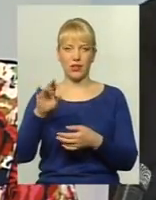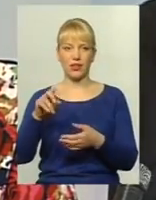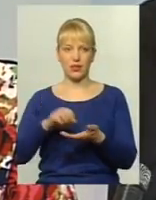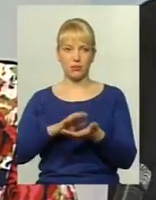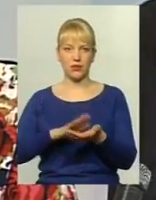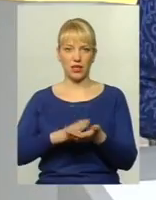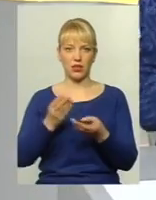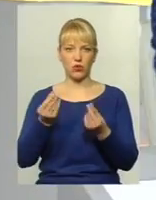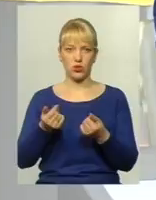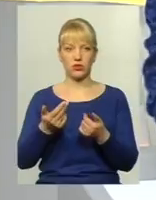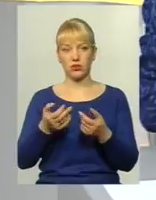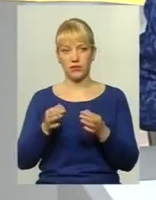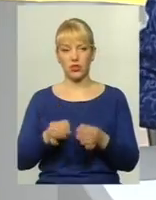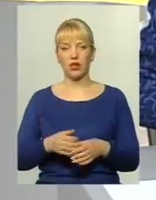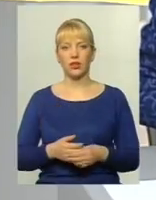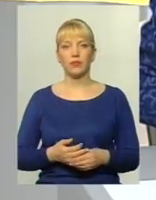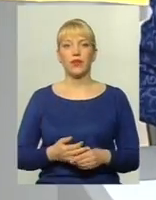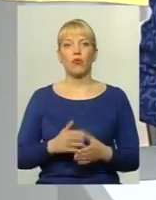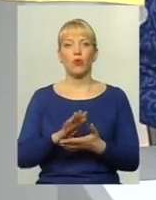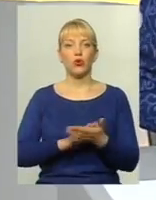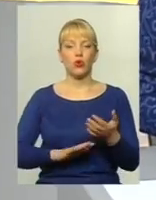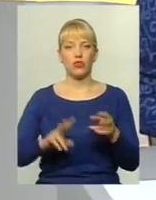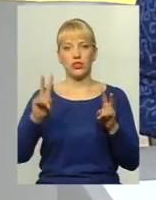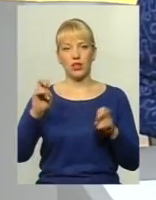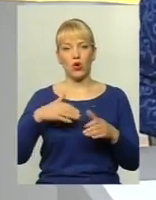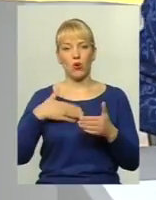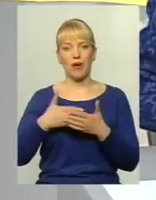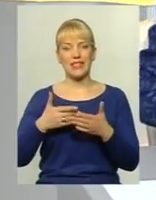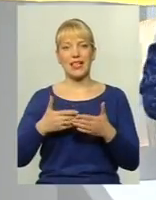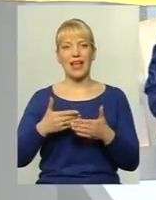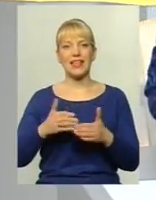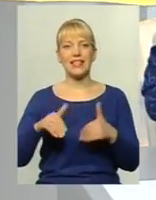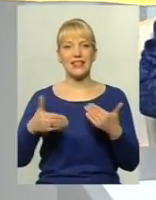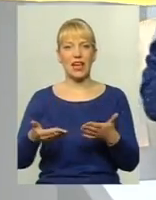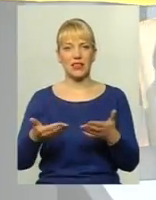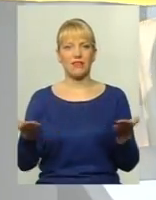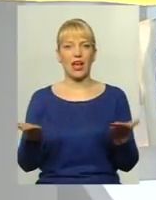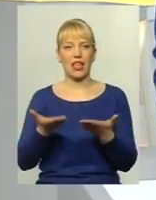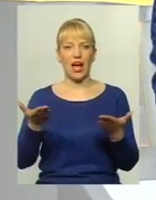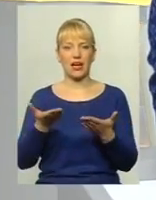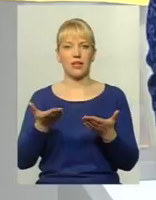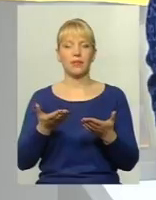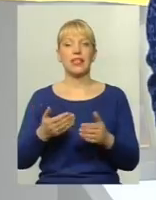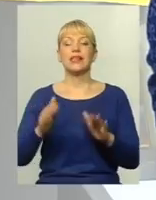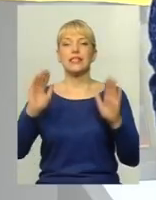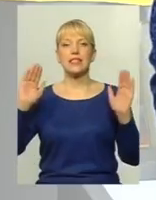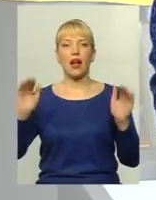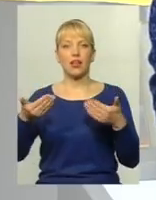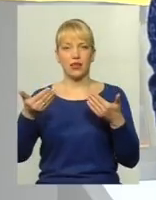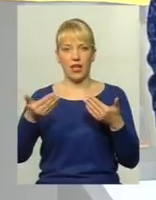звичайно. Власне, в продовження теми громадська ініціатива, яка, власне, закликає